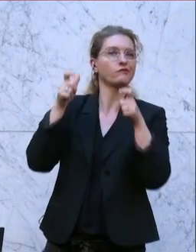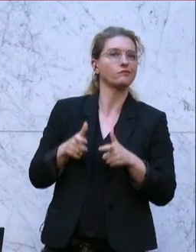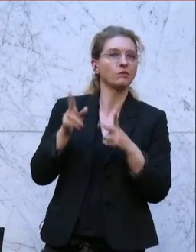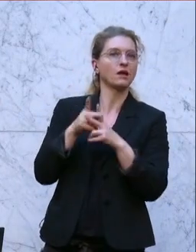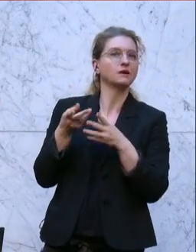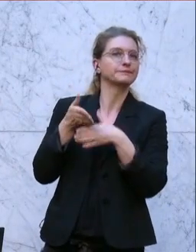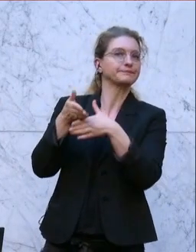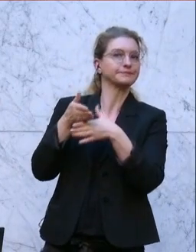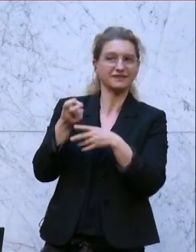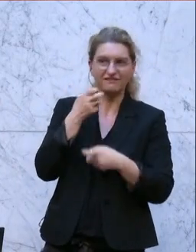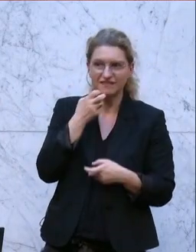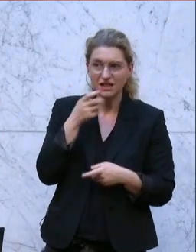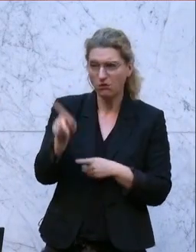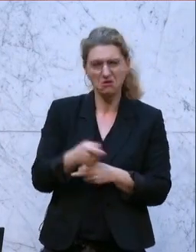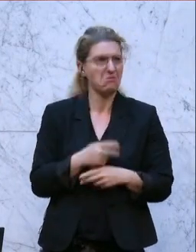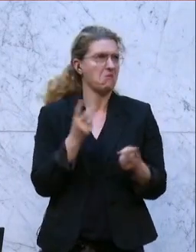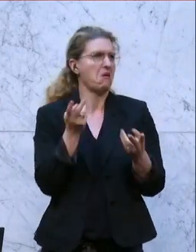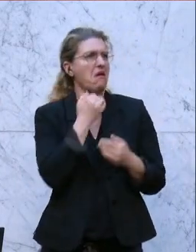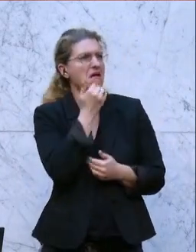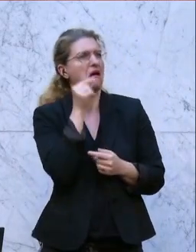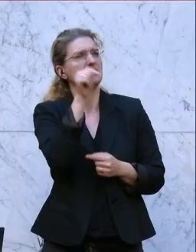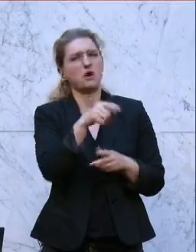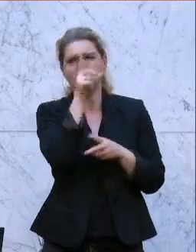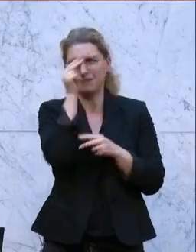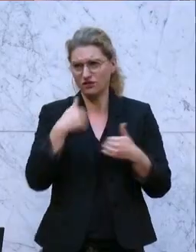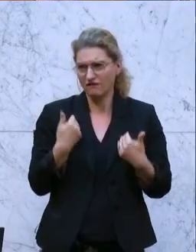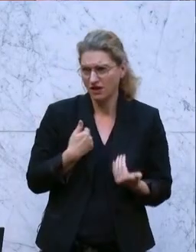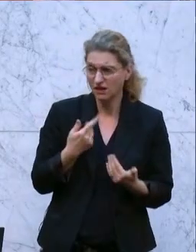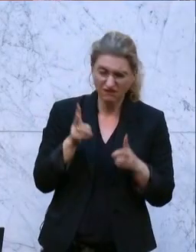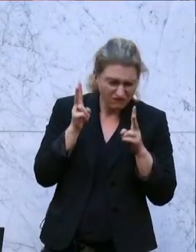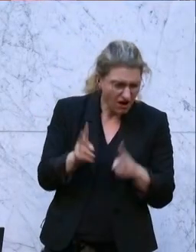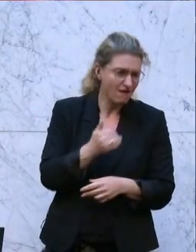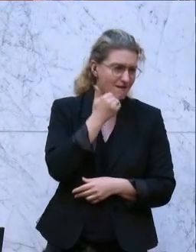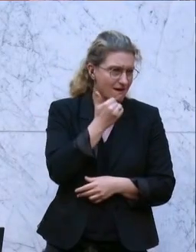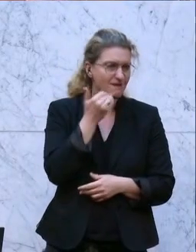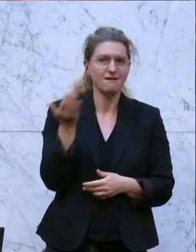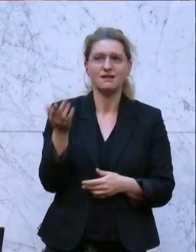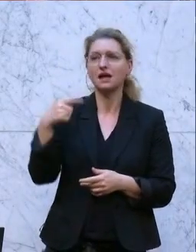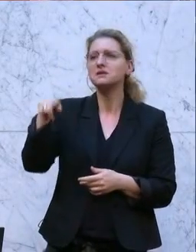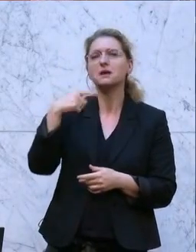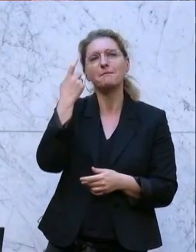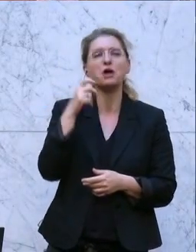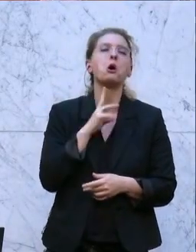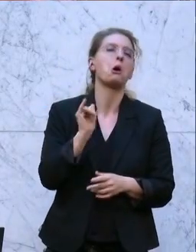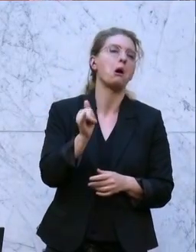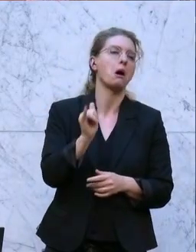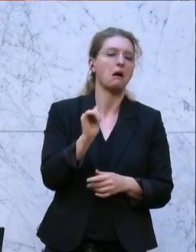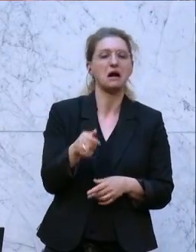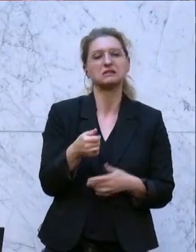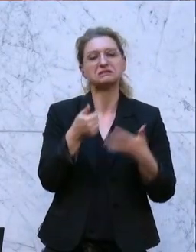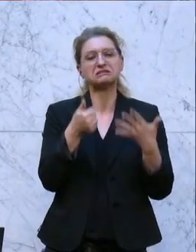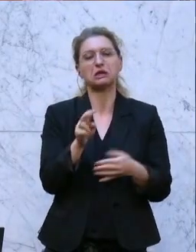anscheinend wirklich egal, wie es in den Menschen draußen geht. Euch ist das wirklich egal. Ihr meint, mit 60 Euro können Sie irgendeine